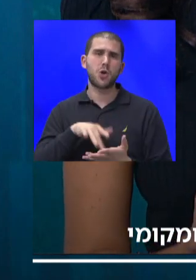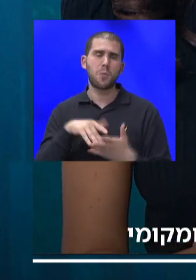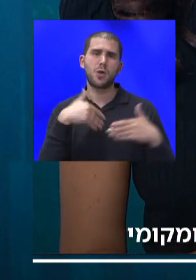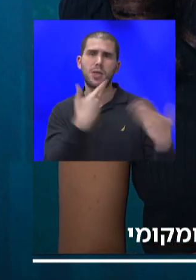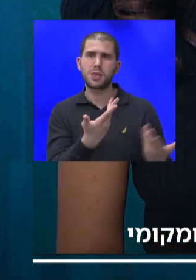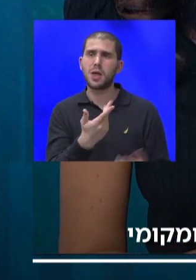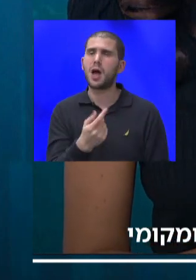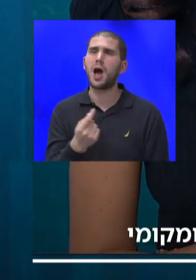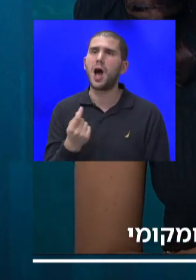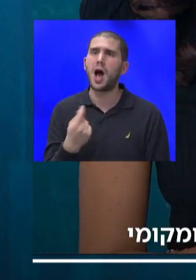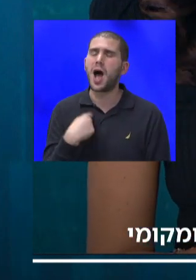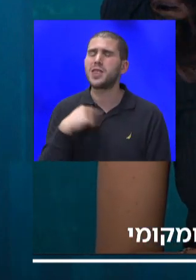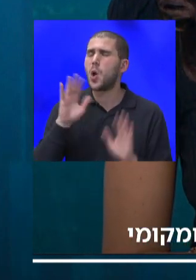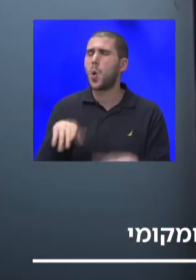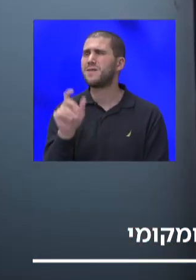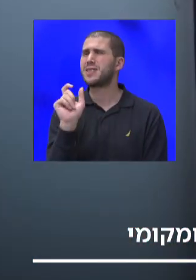עם המתווה הזה?